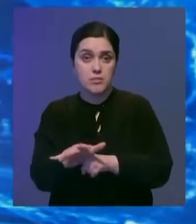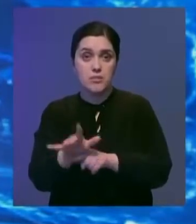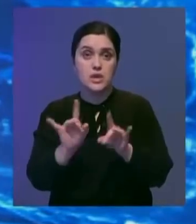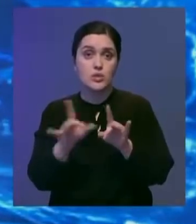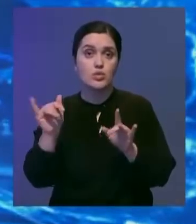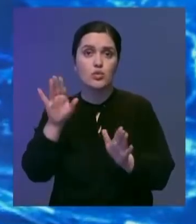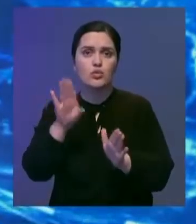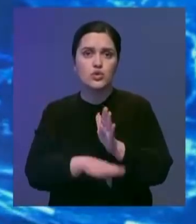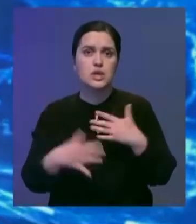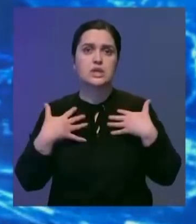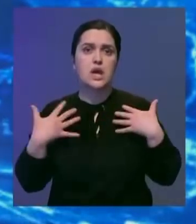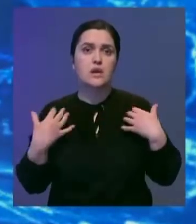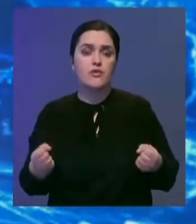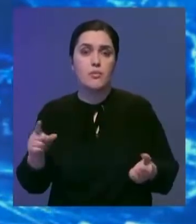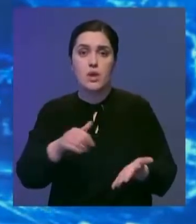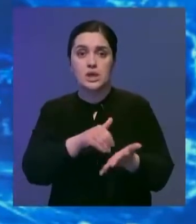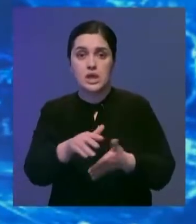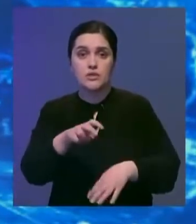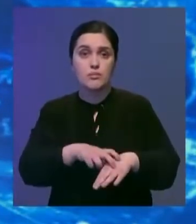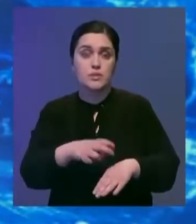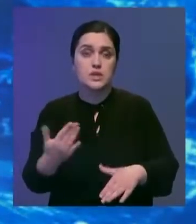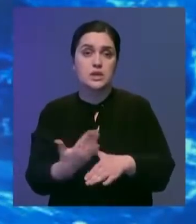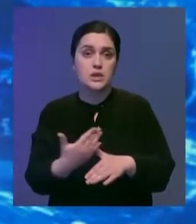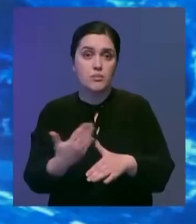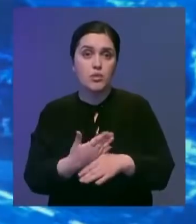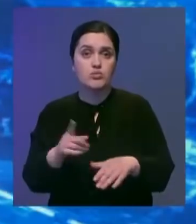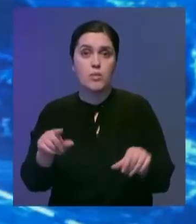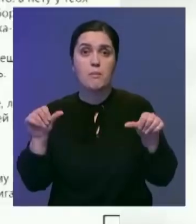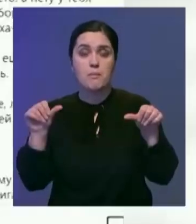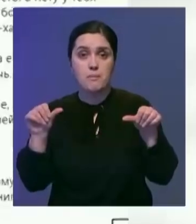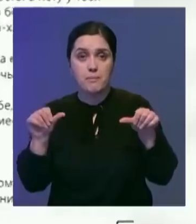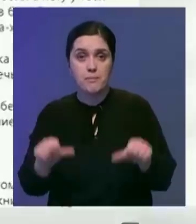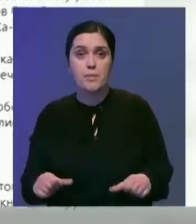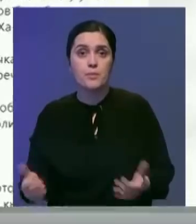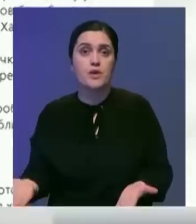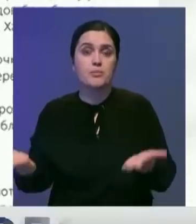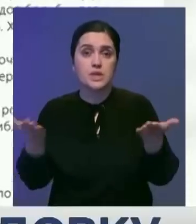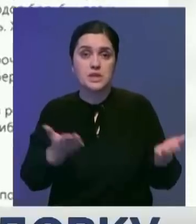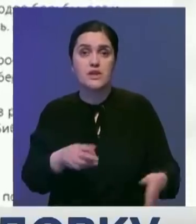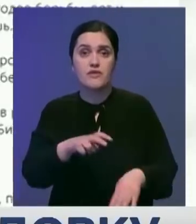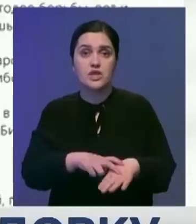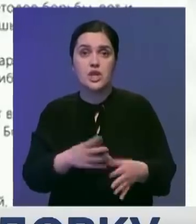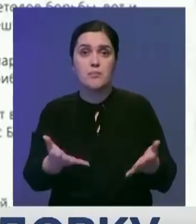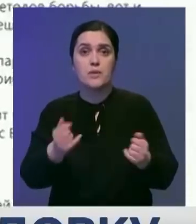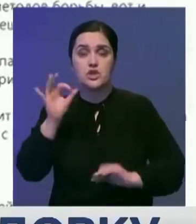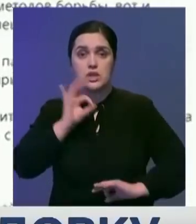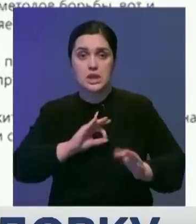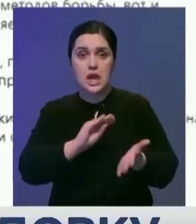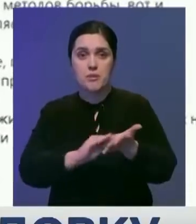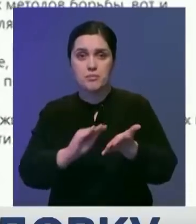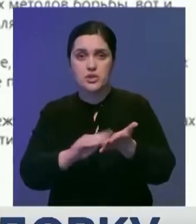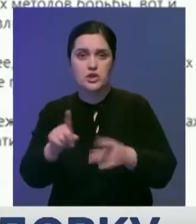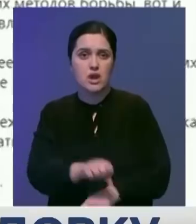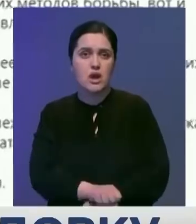политика, у него ухудшилось здоровье, ему отказывают в медицинской помощи. «Я имею право пригласить врача и получить